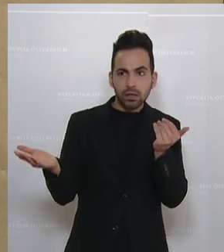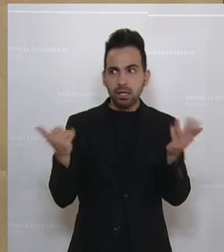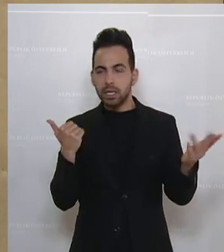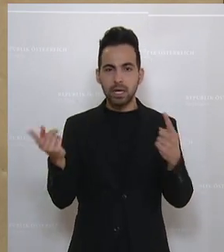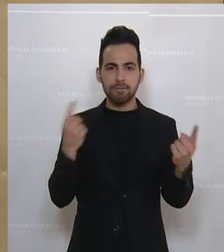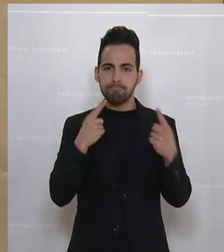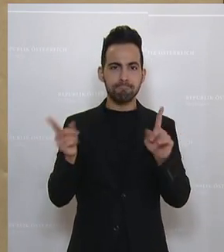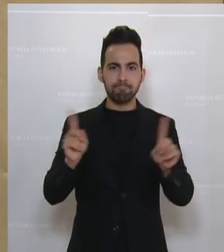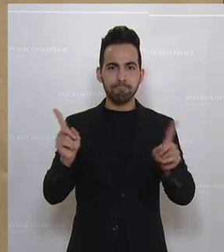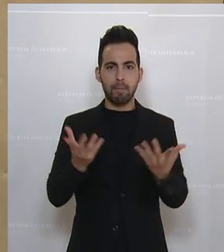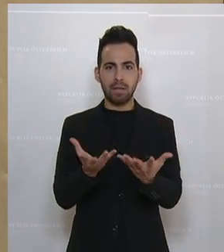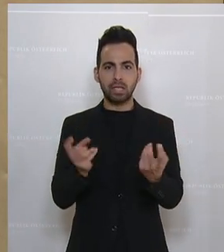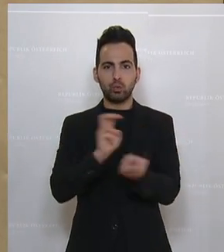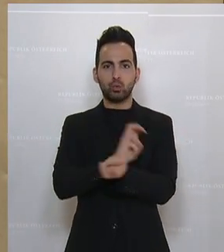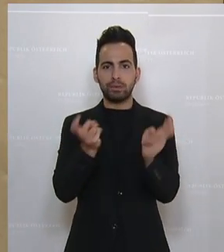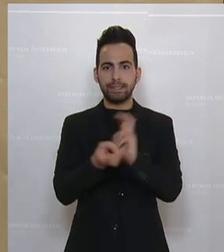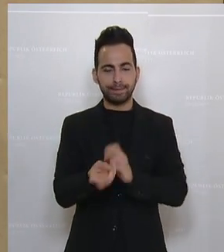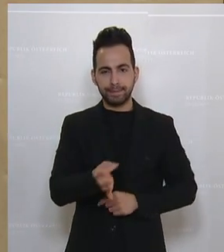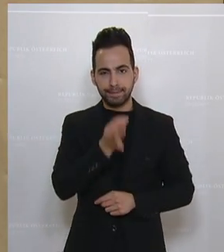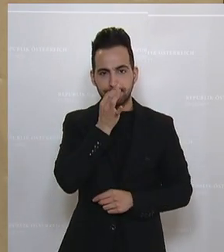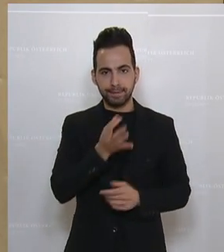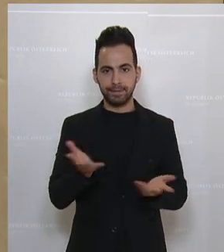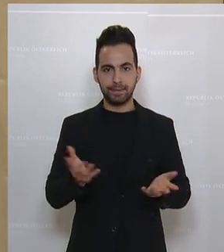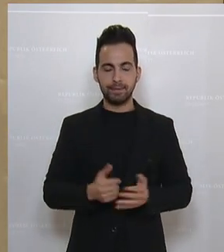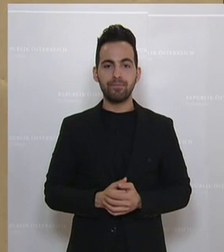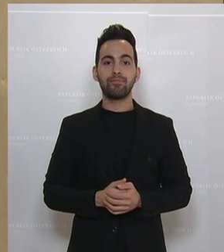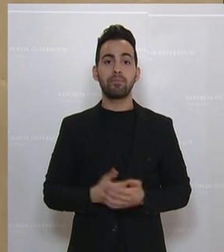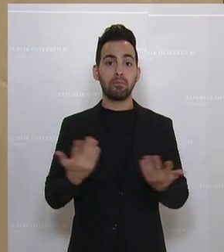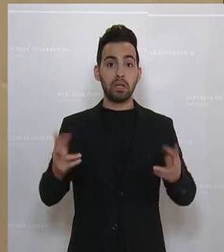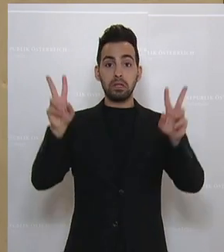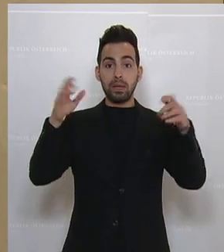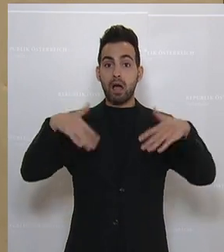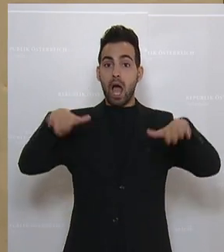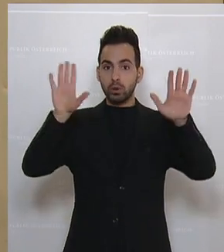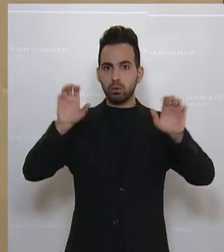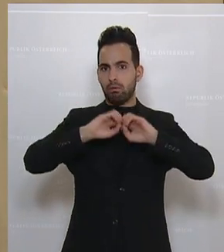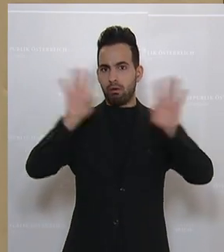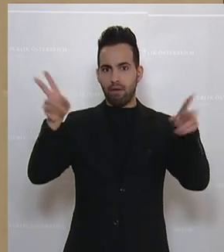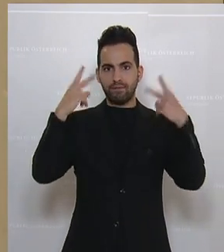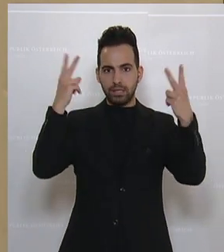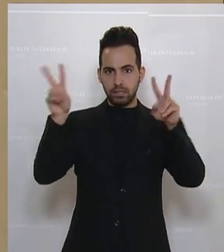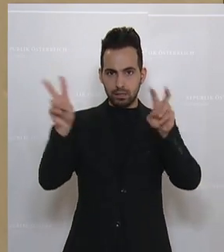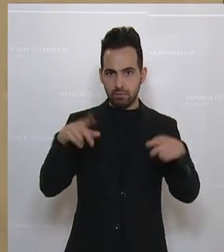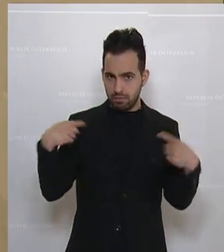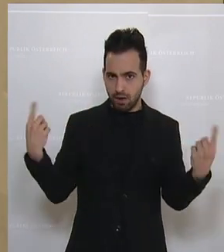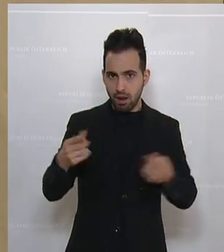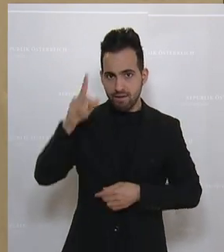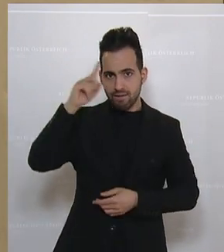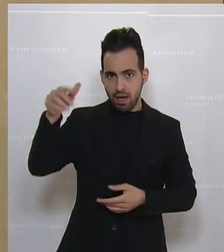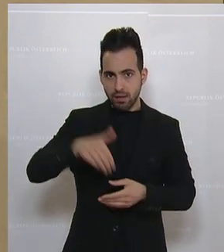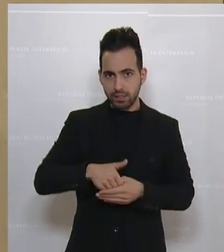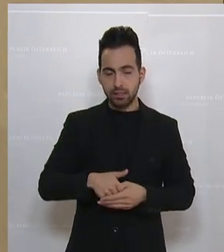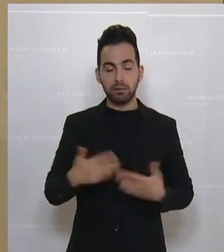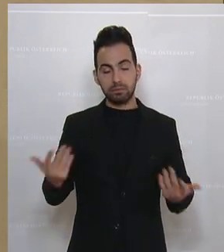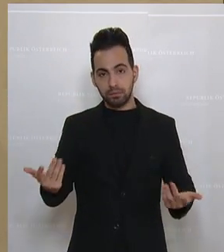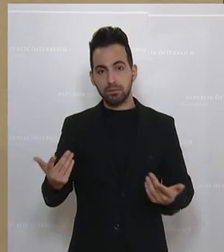warum das in der Praxis nicht realisierbar sein wird. Dass das Thema Asyl natürlich ein wichtiges Thema ist, das wissen wir. Wir wissen